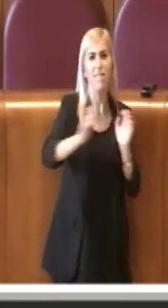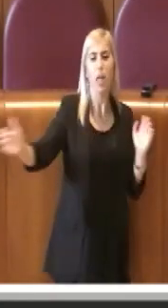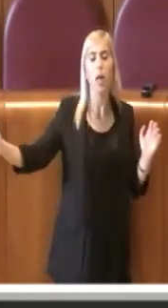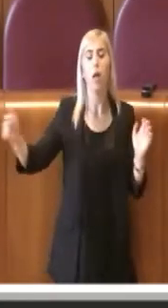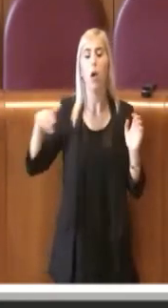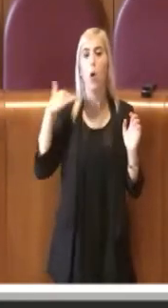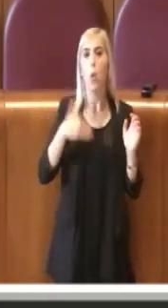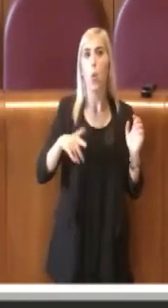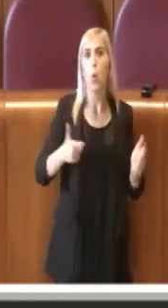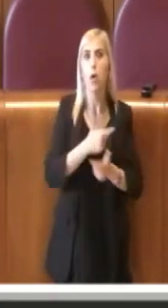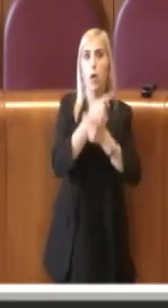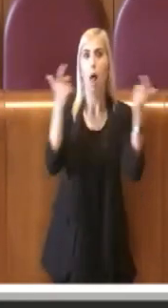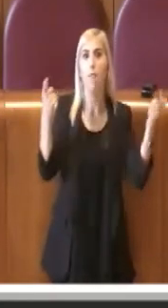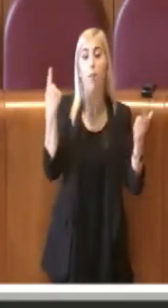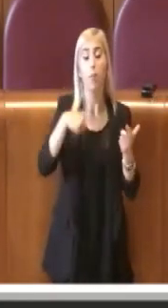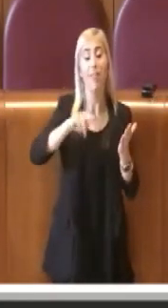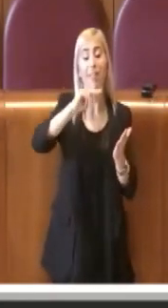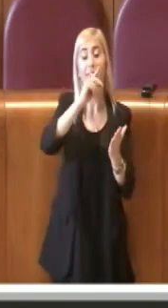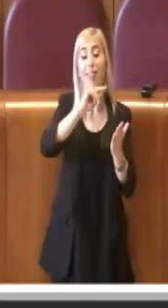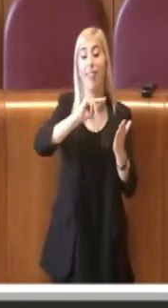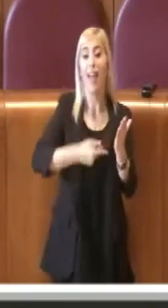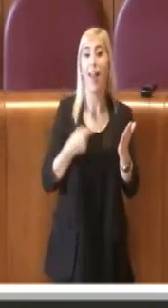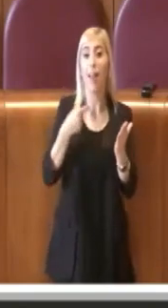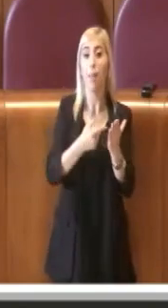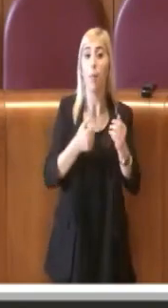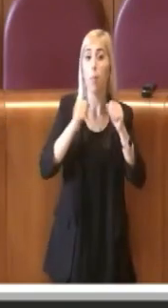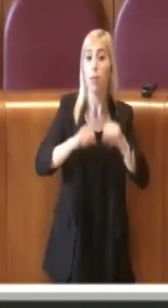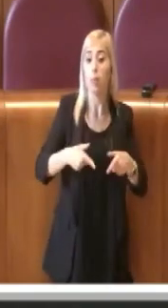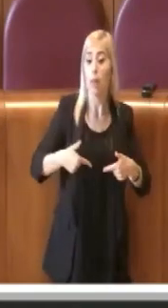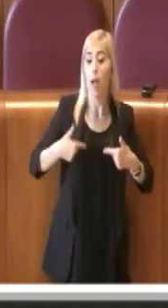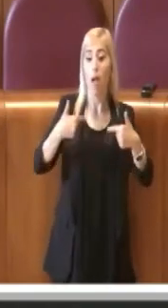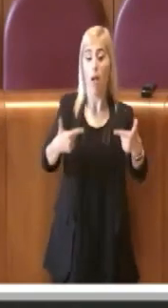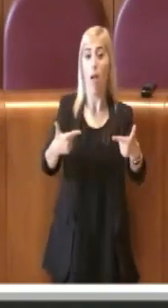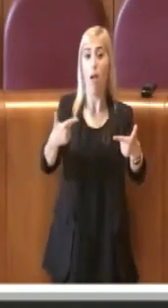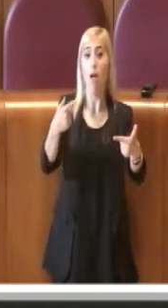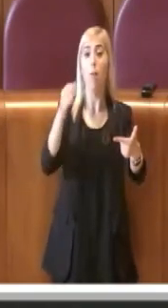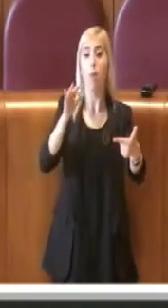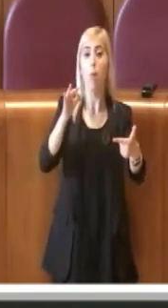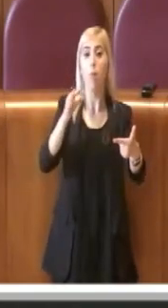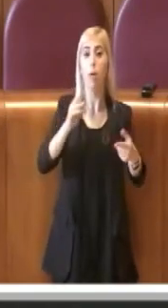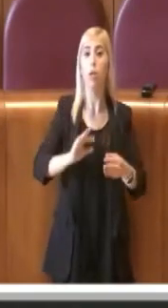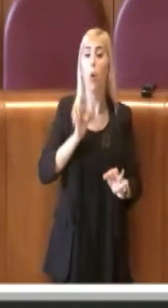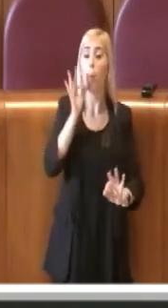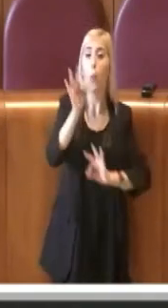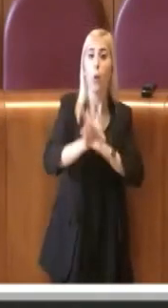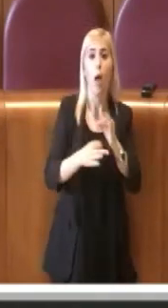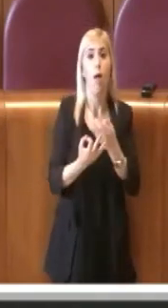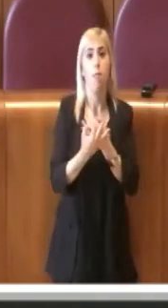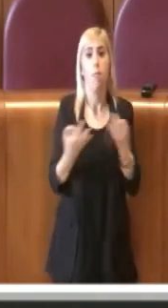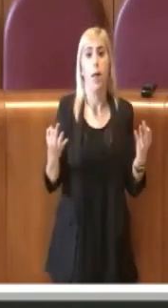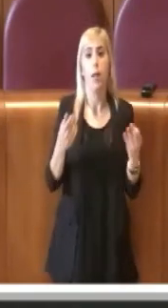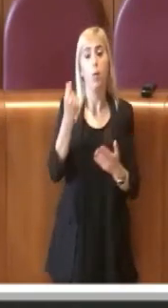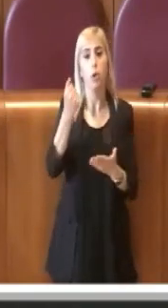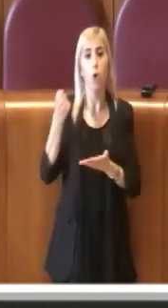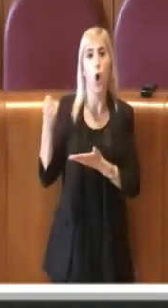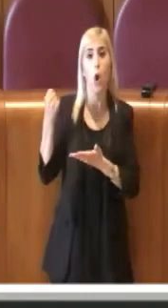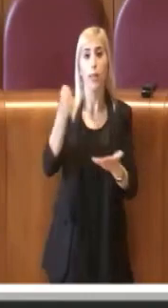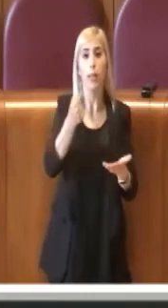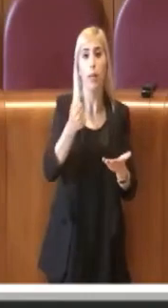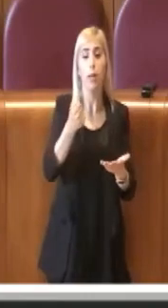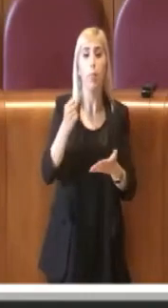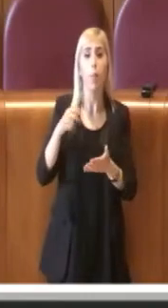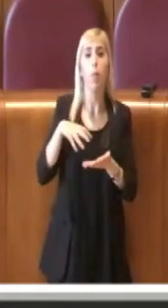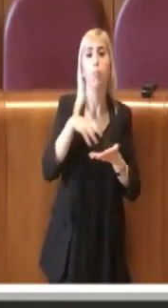con questa delibera diamo la possibilità di mettere in campo questi soldi. Non